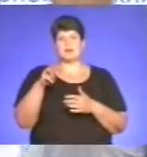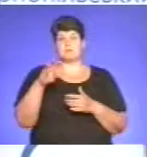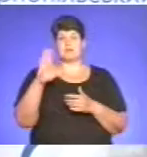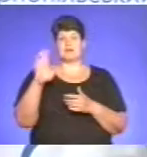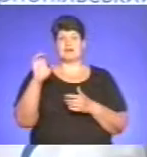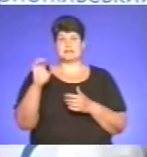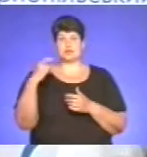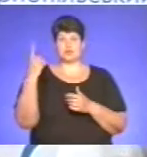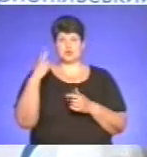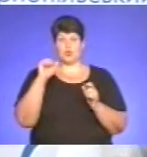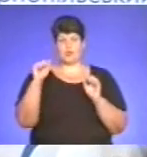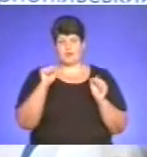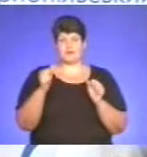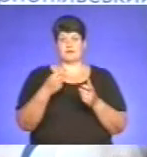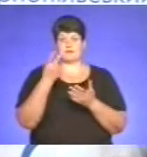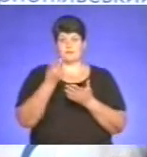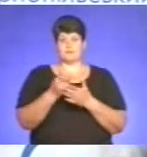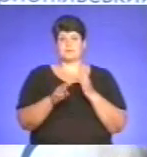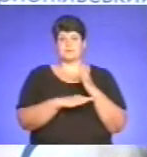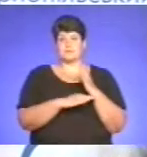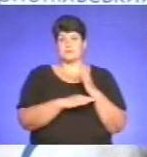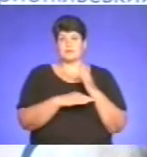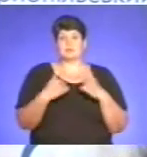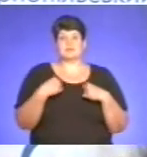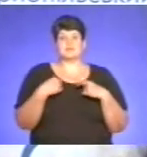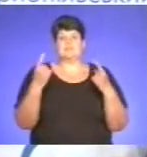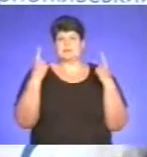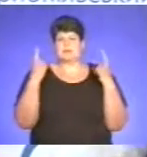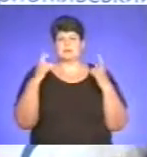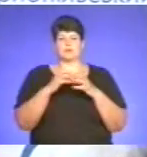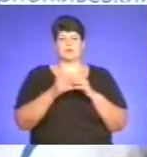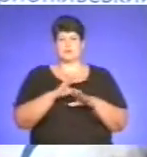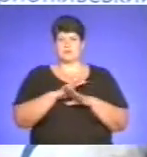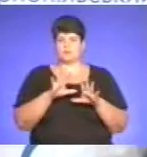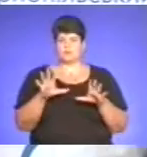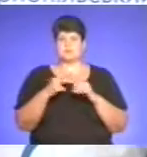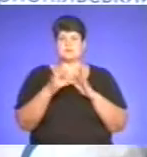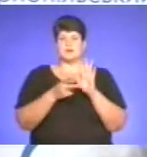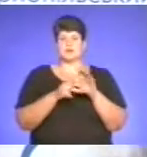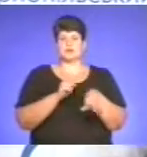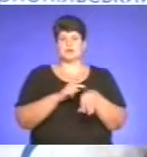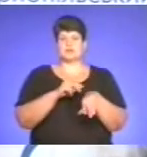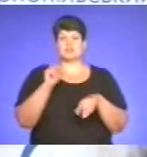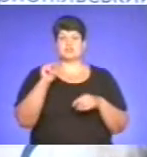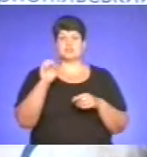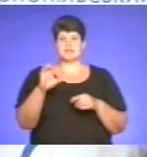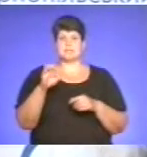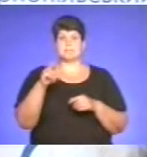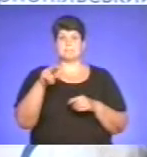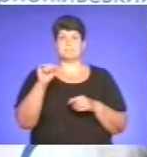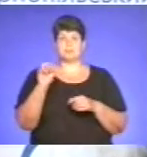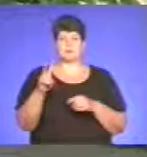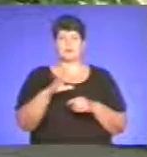біля обласного управління, у нас фактично таких колосальних проблем не було. З 17 години, час пік, трошки, знаєте, рух був